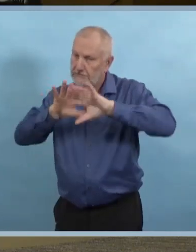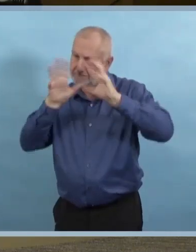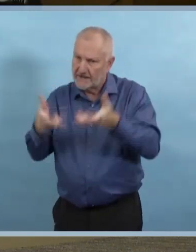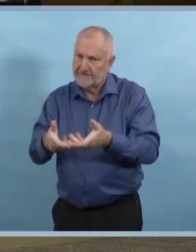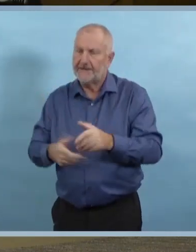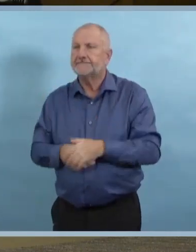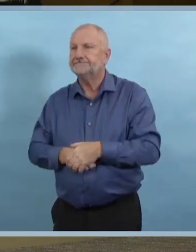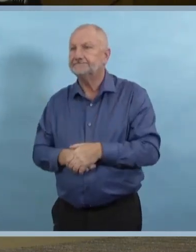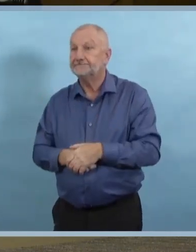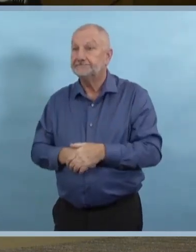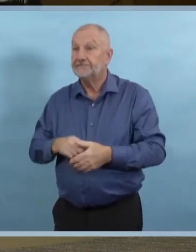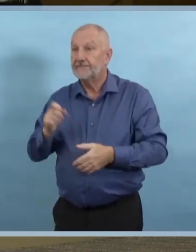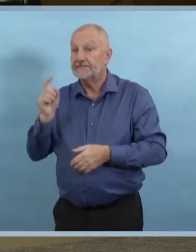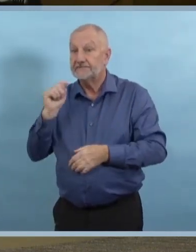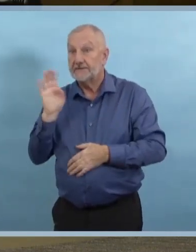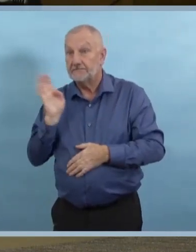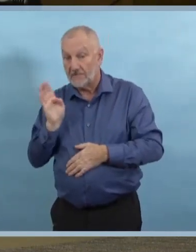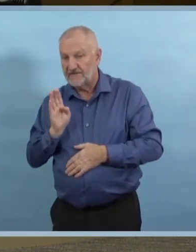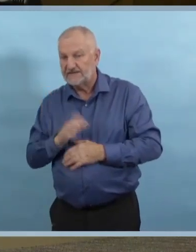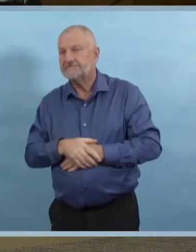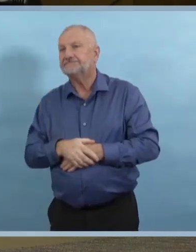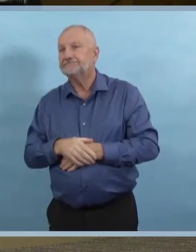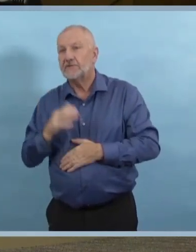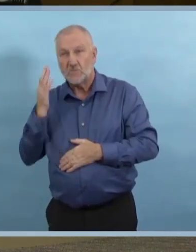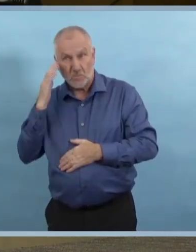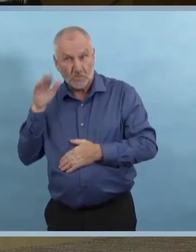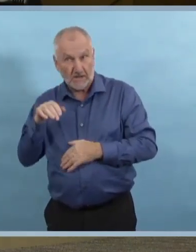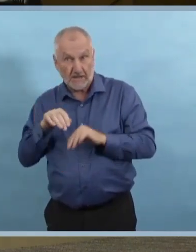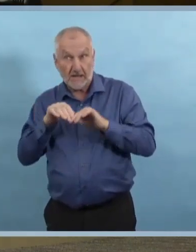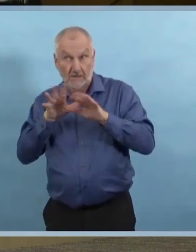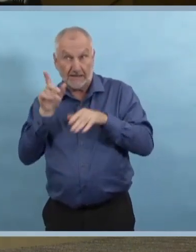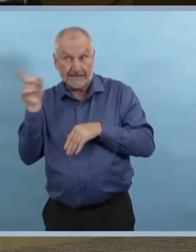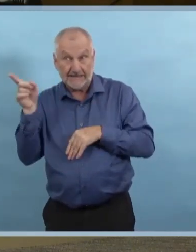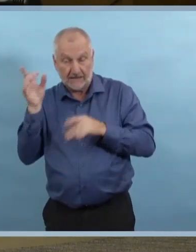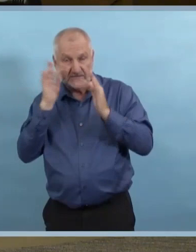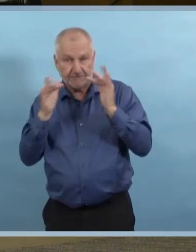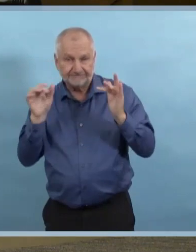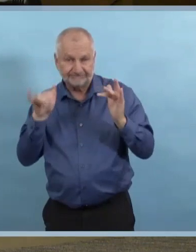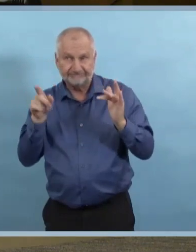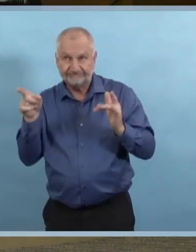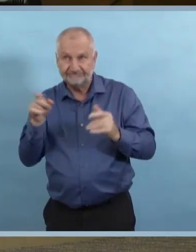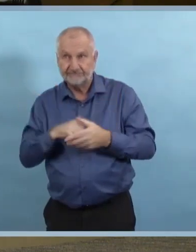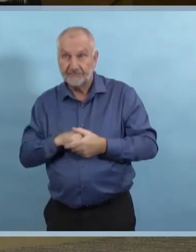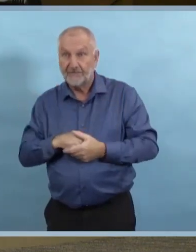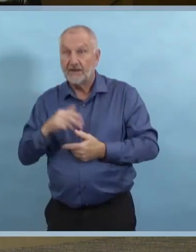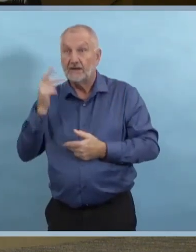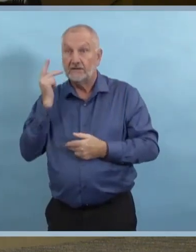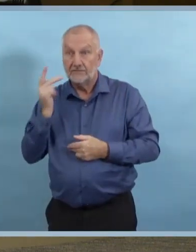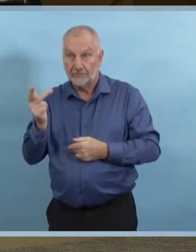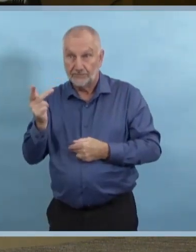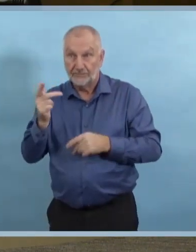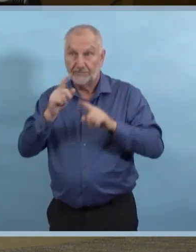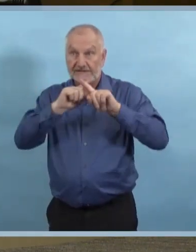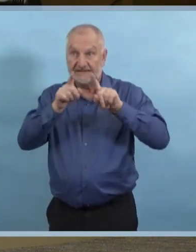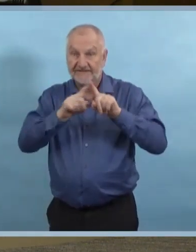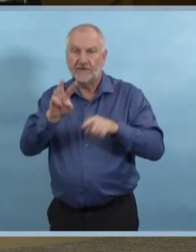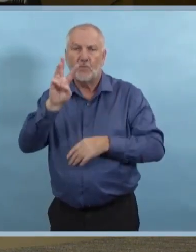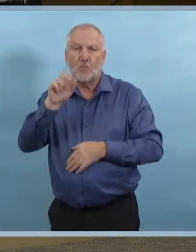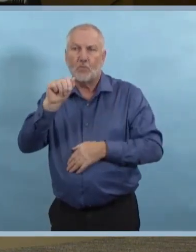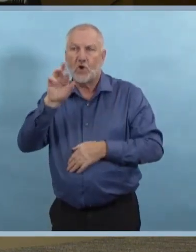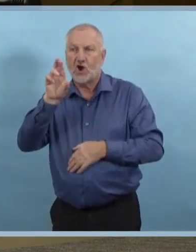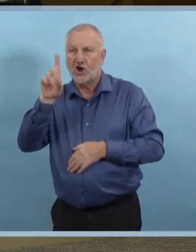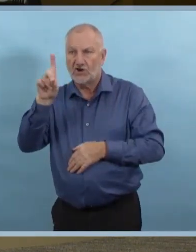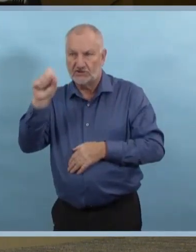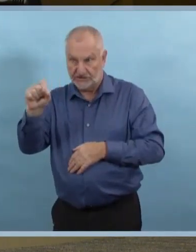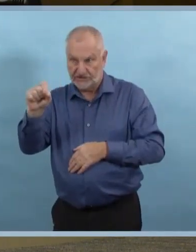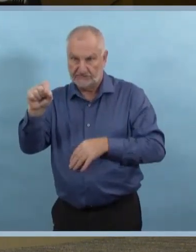services. Pouvez-vous nous dire quelle est la situation relativement à cette éclosion et comment la COVID a pu rentrer dans trois endroits dans le